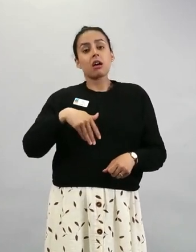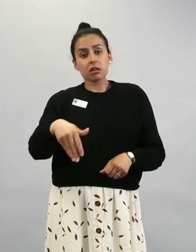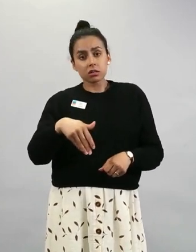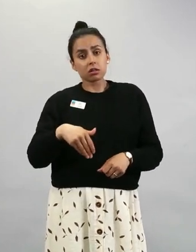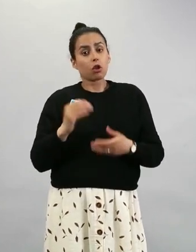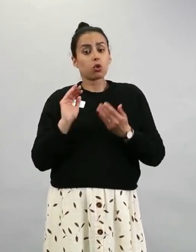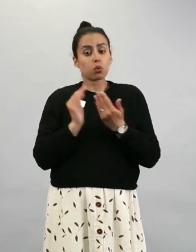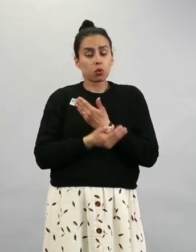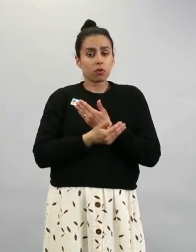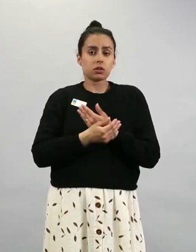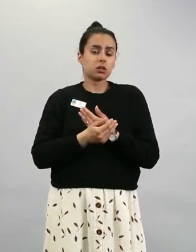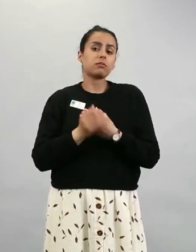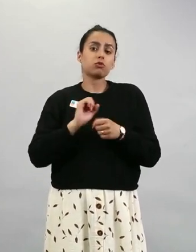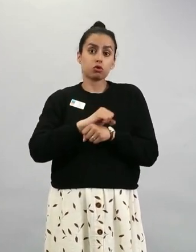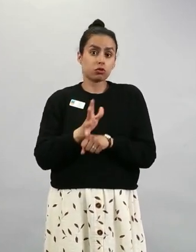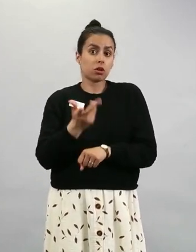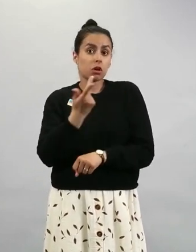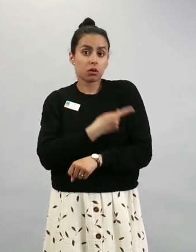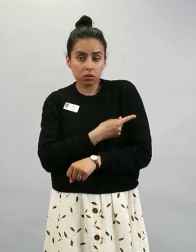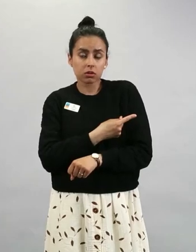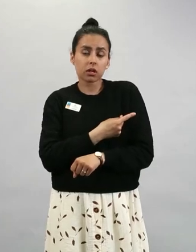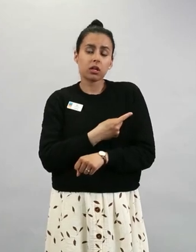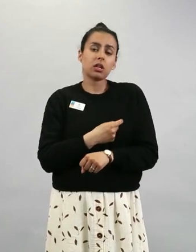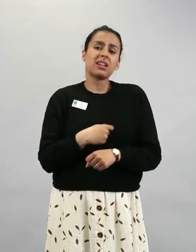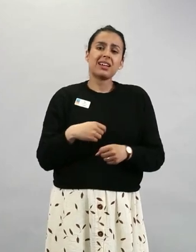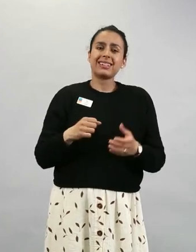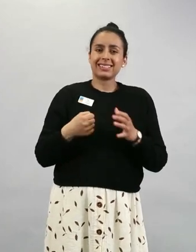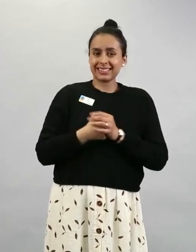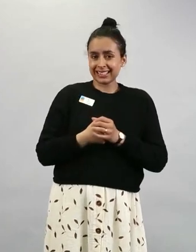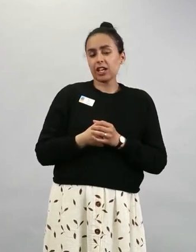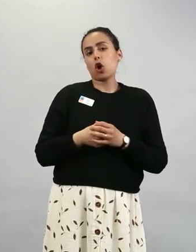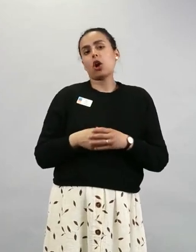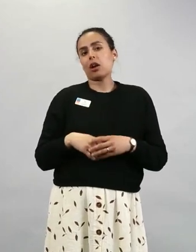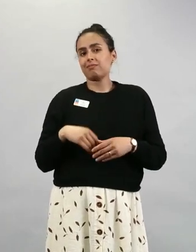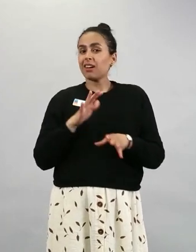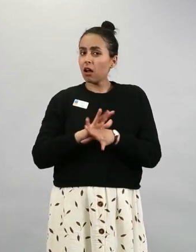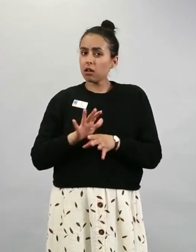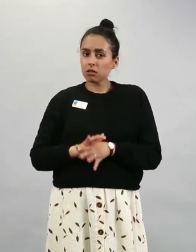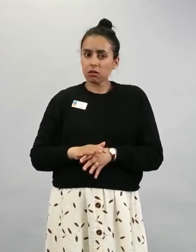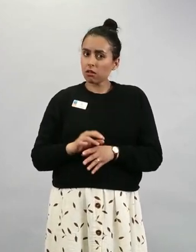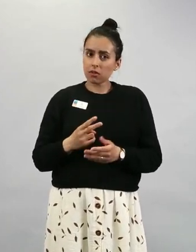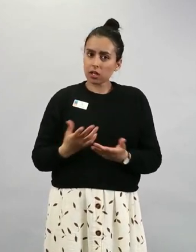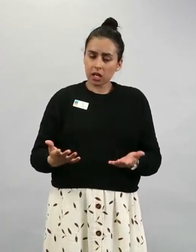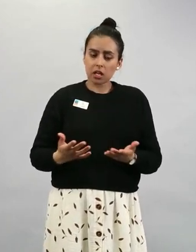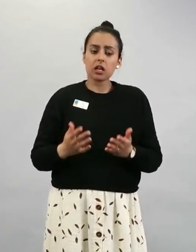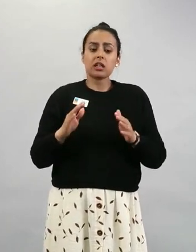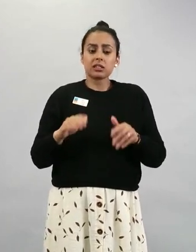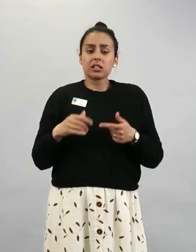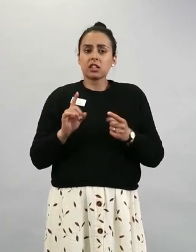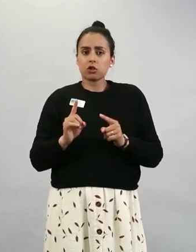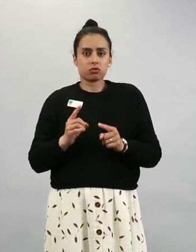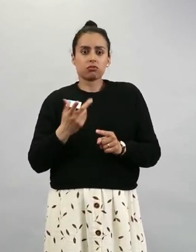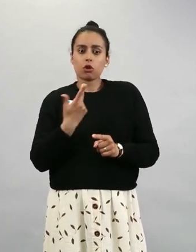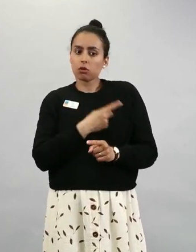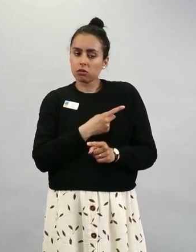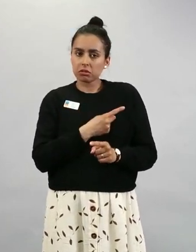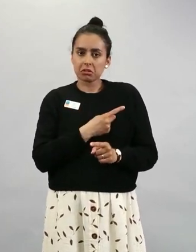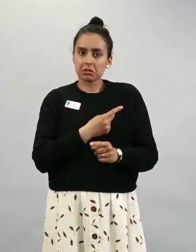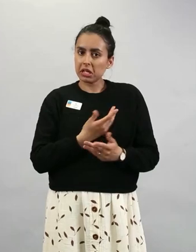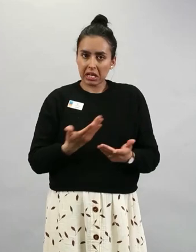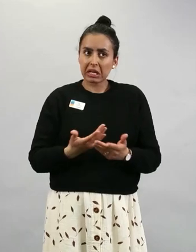koronarokotetta? Voiko rokotteesta olla haittaa sikiöllä tai toisaalta voiko rokottamattomuus olla vaarallisempaa?